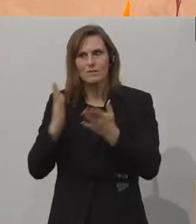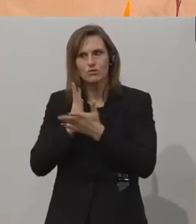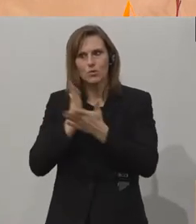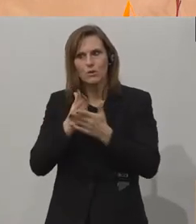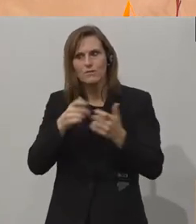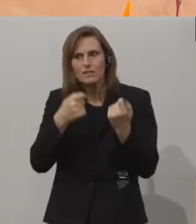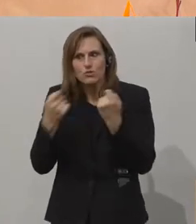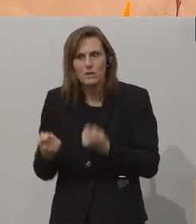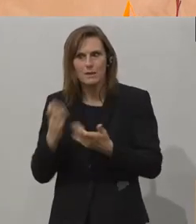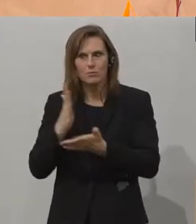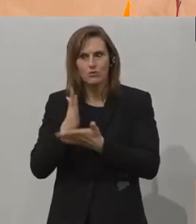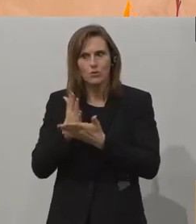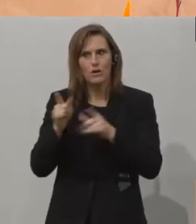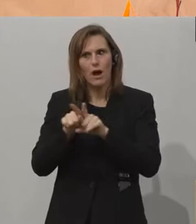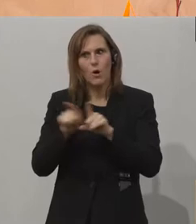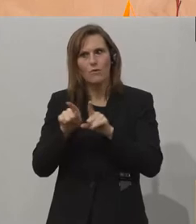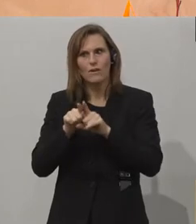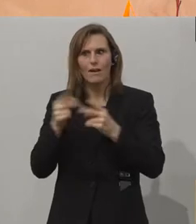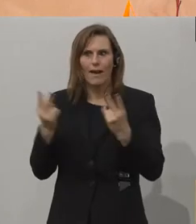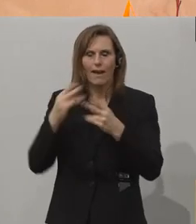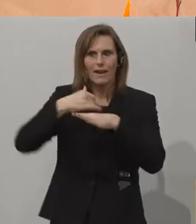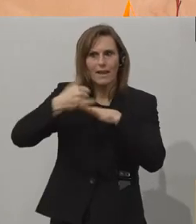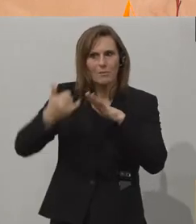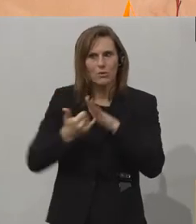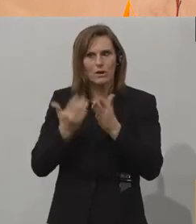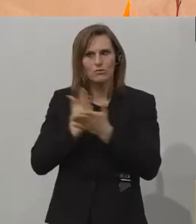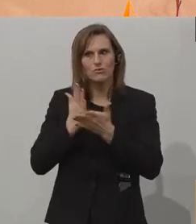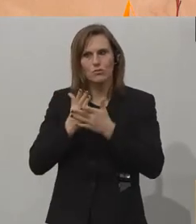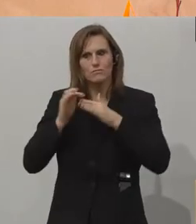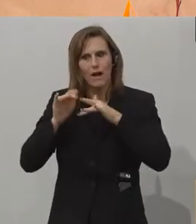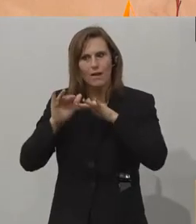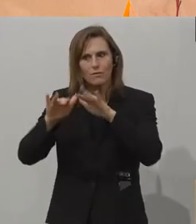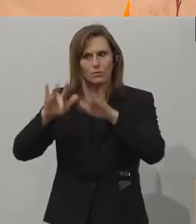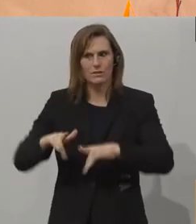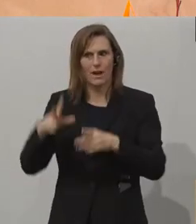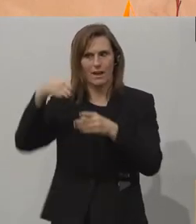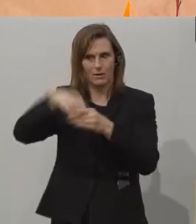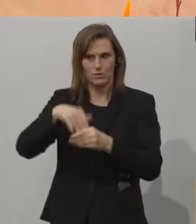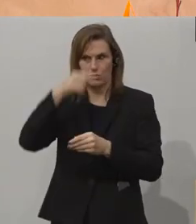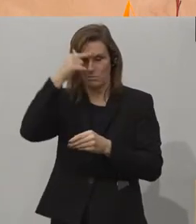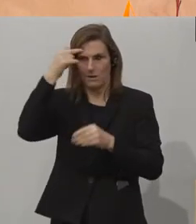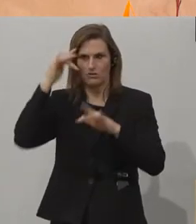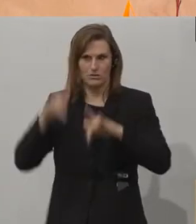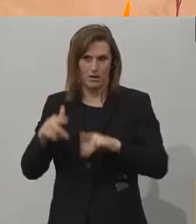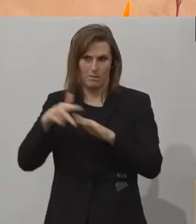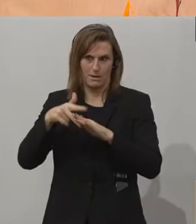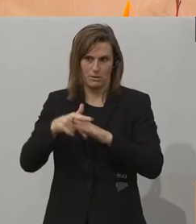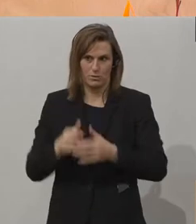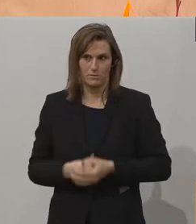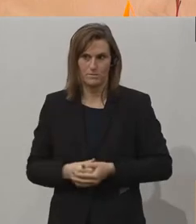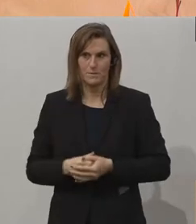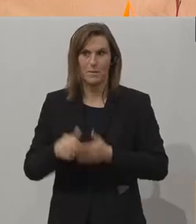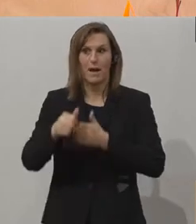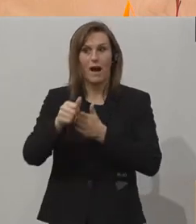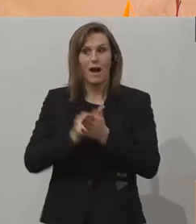Österreich vergleichbare Projekte zu etablieren, die genauso einen Einfluss haben auf die Inklusion von Menschen mit Behinderung. Aber zu